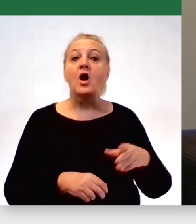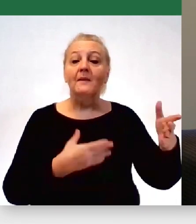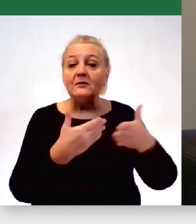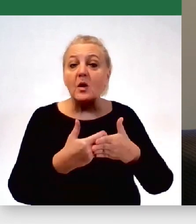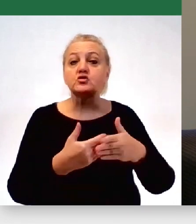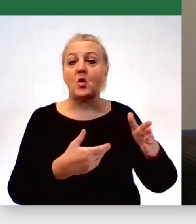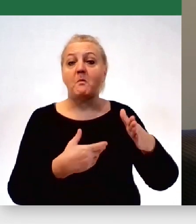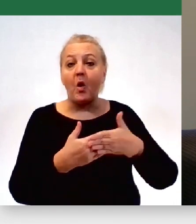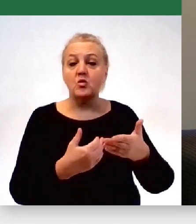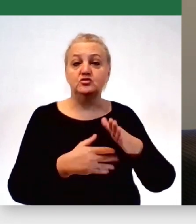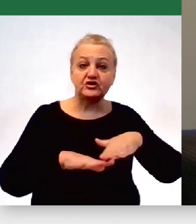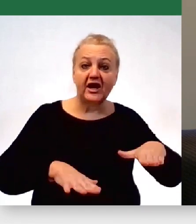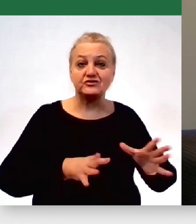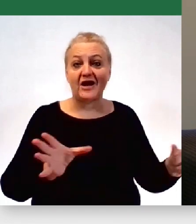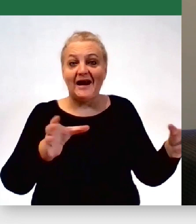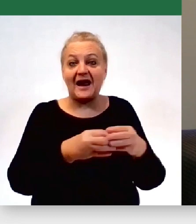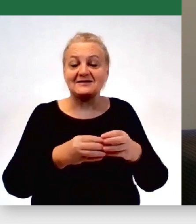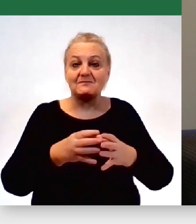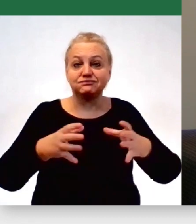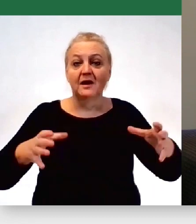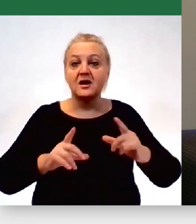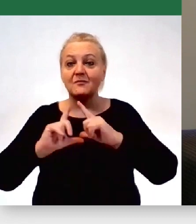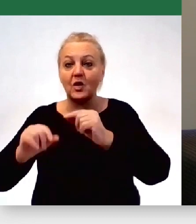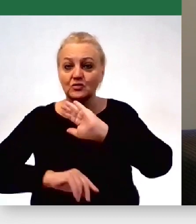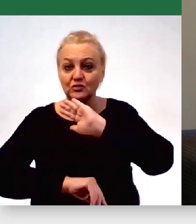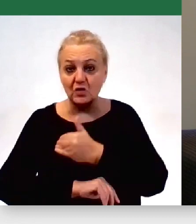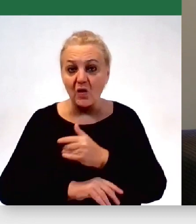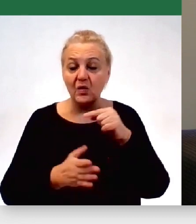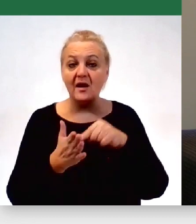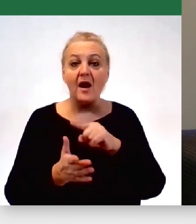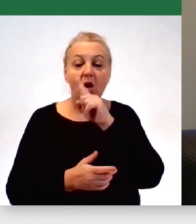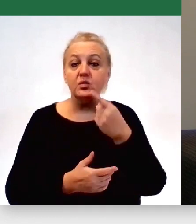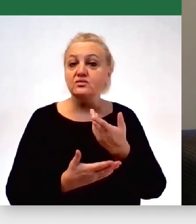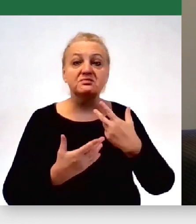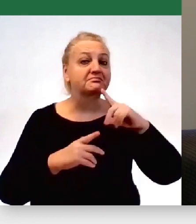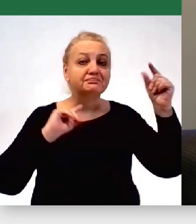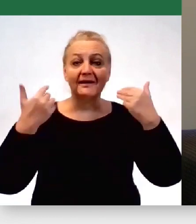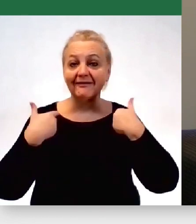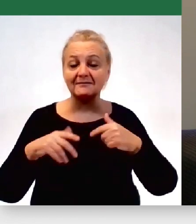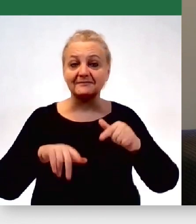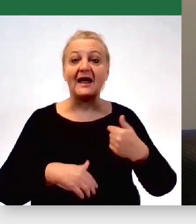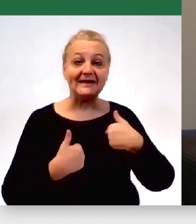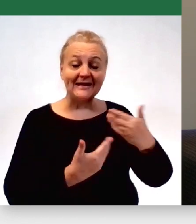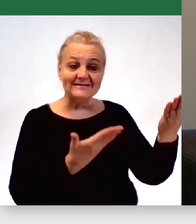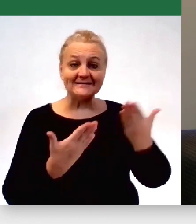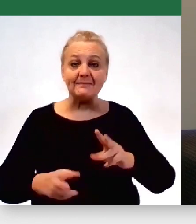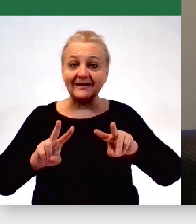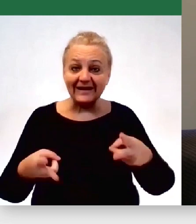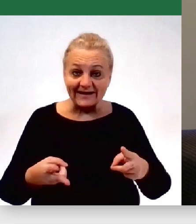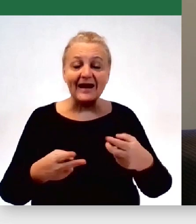mężowie, przyjechały dzieci, które poszły do naszych szkół i ci ludzie nie wybierają się nigdzie indziej. Ja ich zaprosiłem na grilla, żeby zapytać,